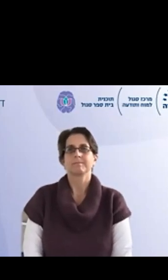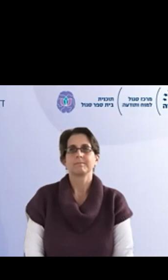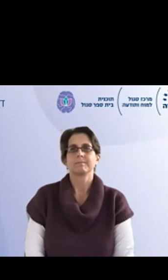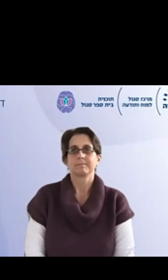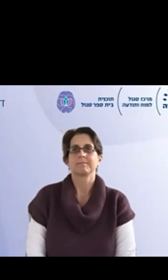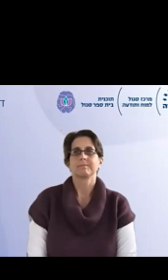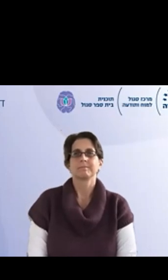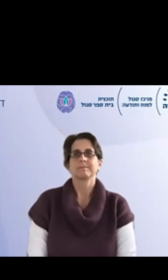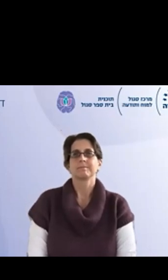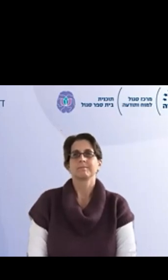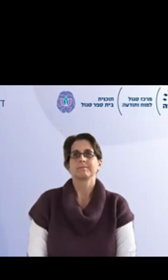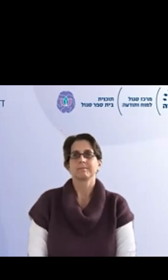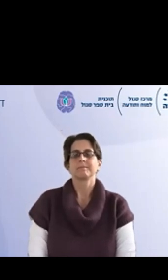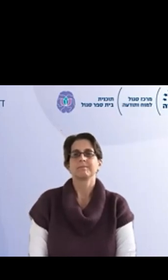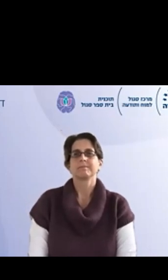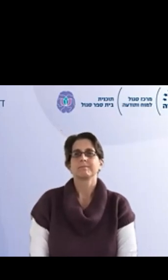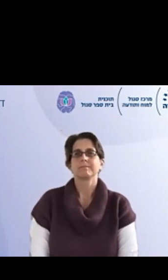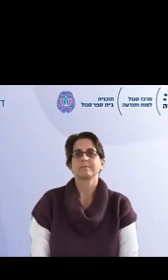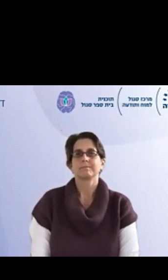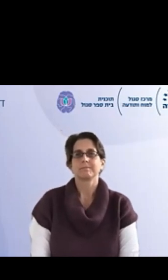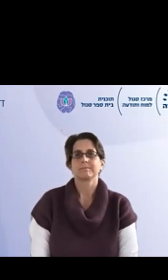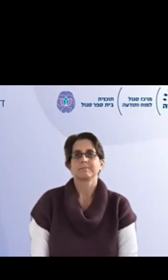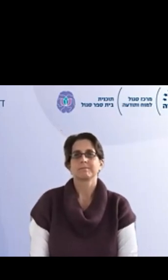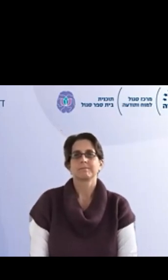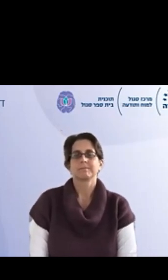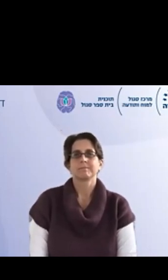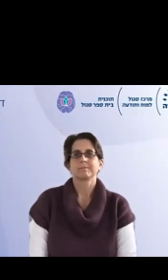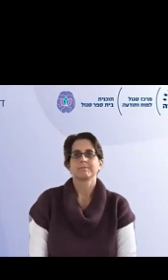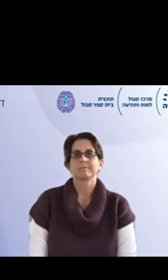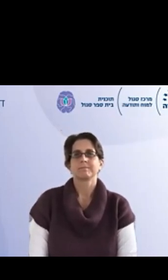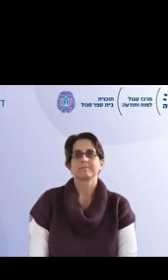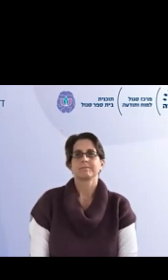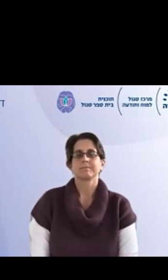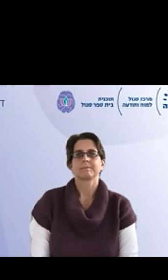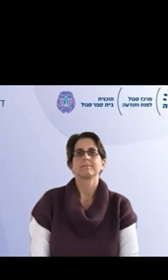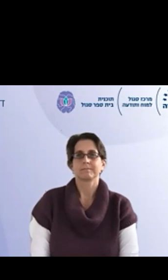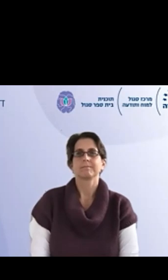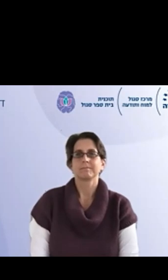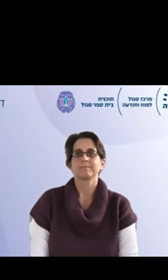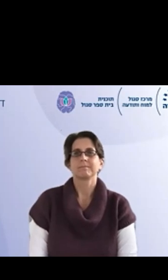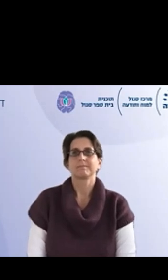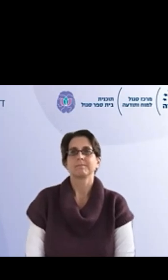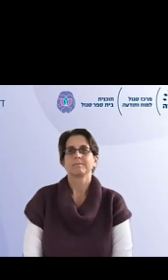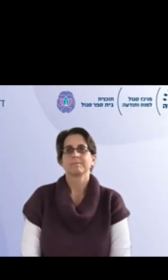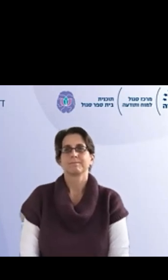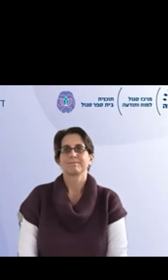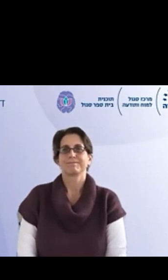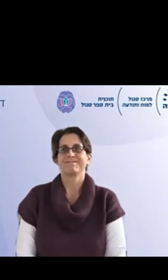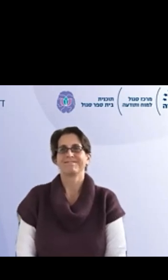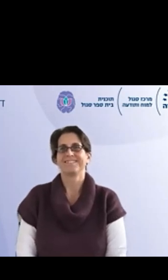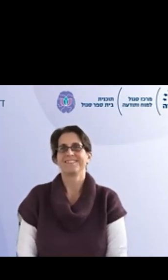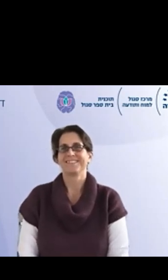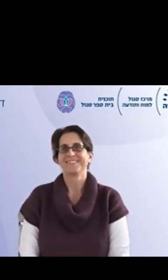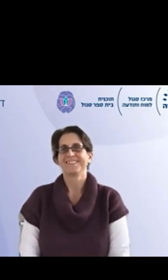בלי להגיד לו יופי בלי זאת אומרת זה היה משהו שהוא כל כך קשה למורים והיום הם תרגלו את המיומנות